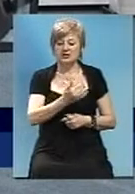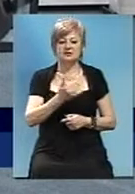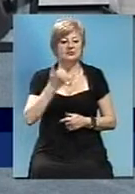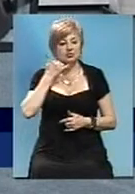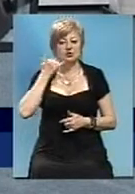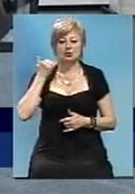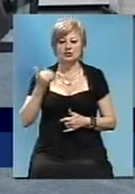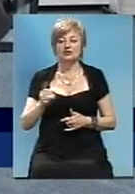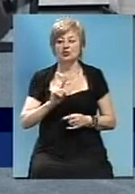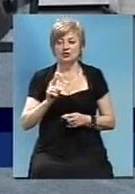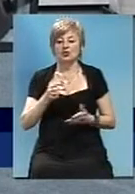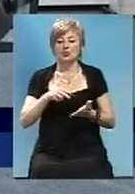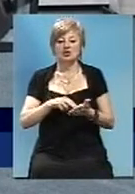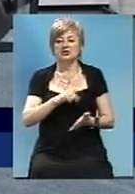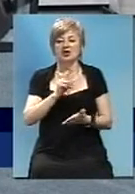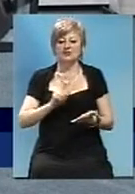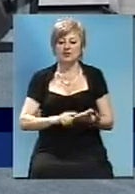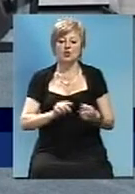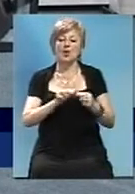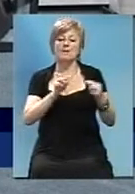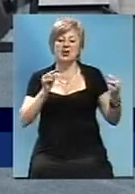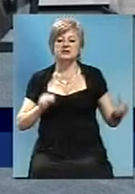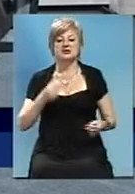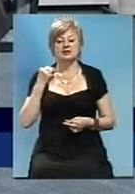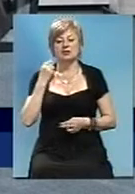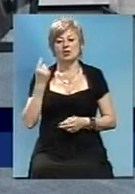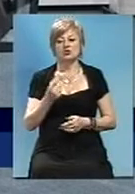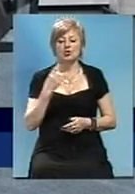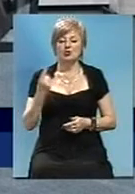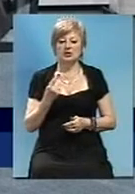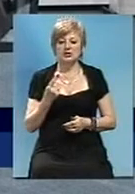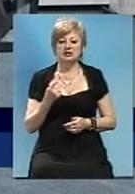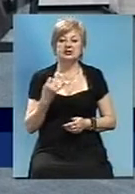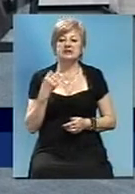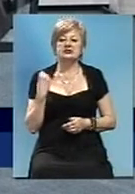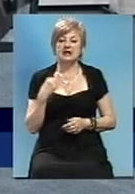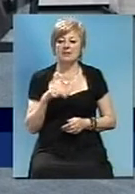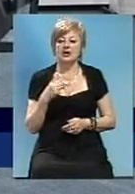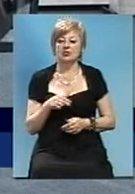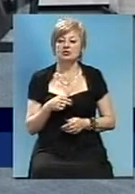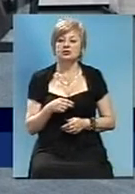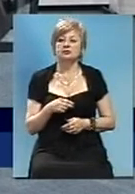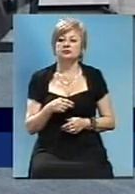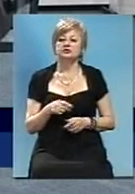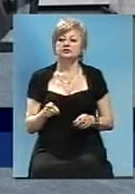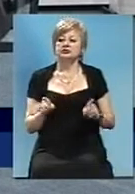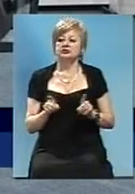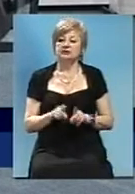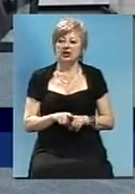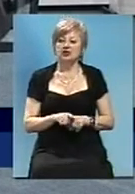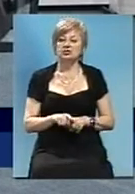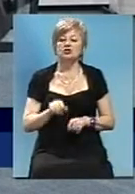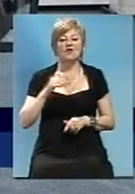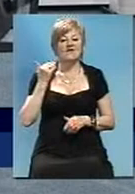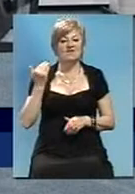додзвонювачу за те, що він поставив це запитання. Мости Запорізької області і Запоріжжя як такого також у